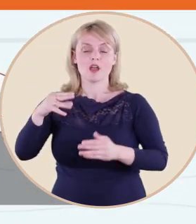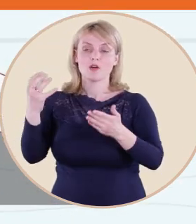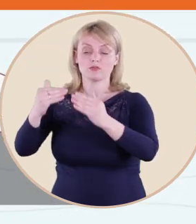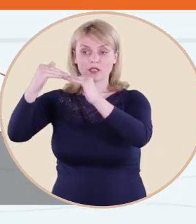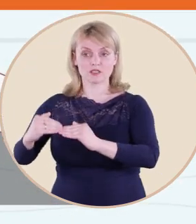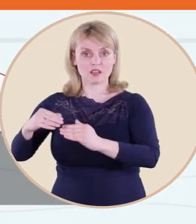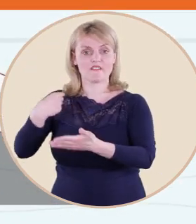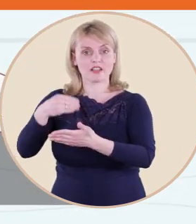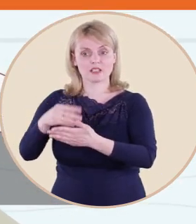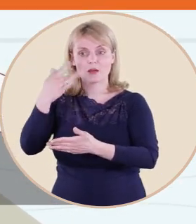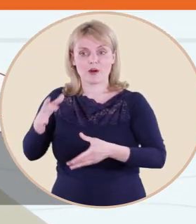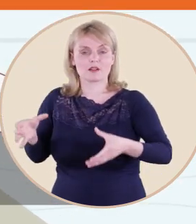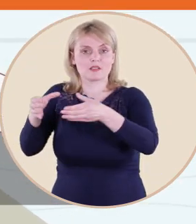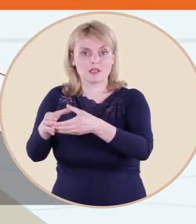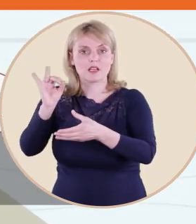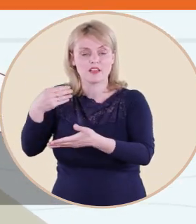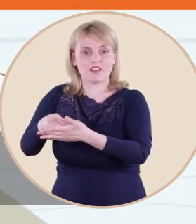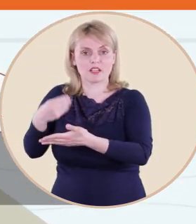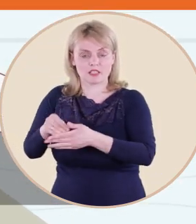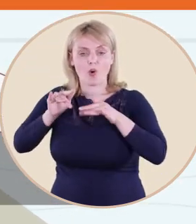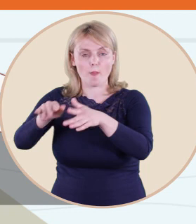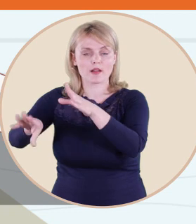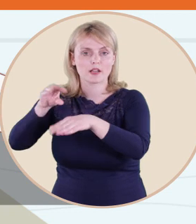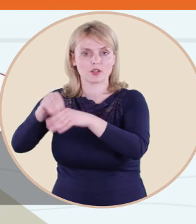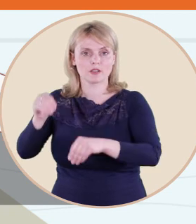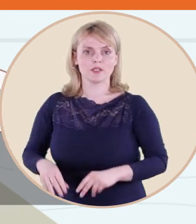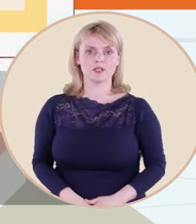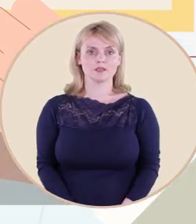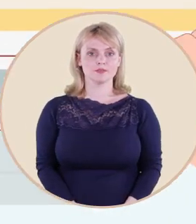Finanțarea partidelor sau finanțarea campaniilor electorale.